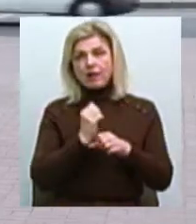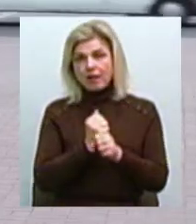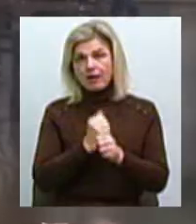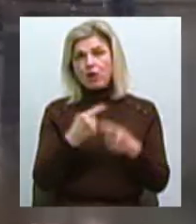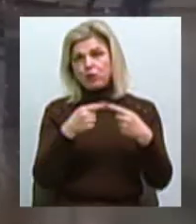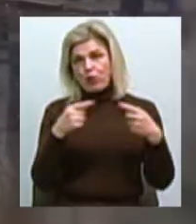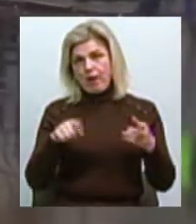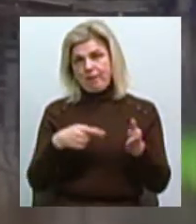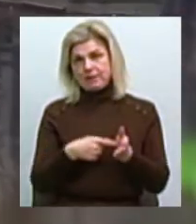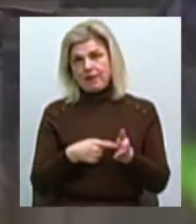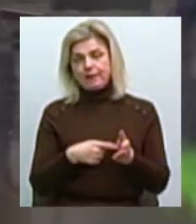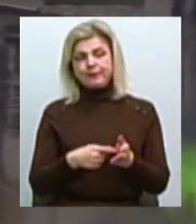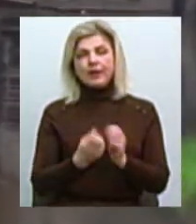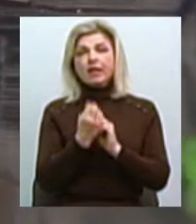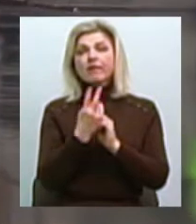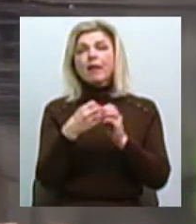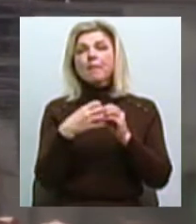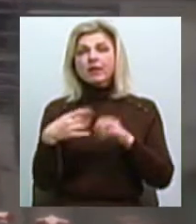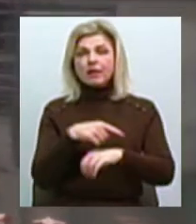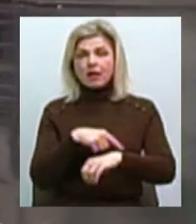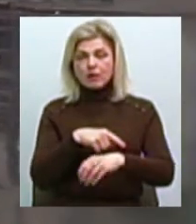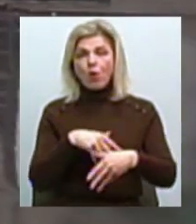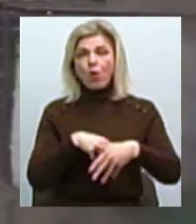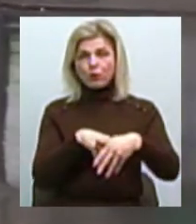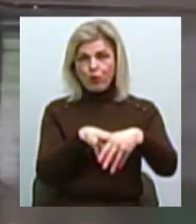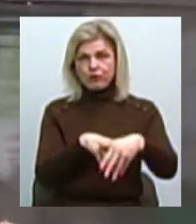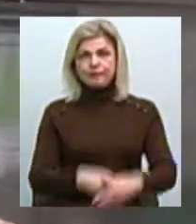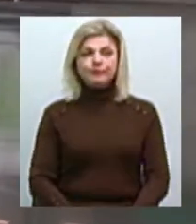світу О 12.15 колона рушила